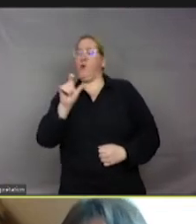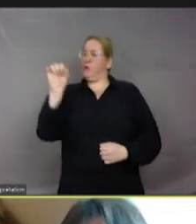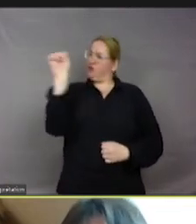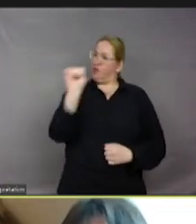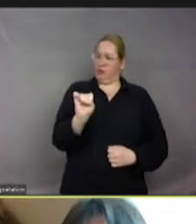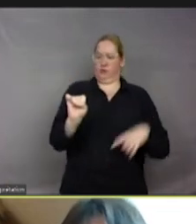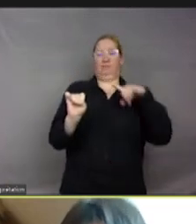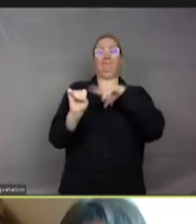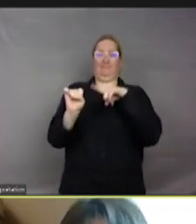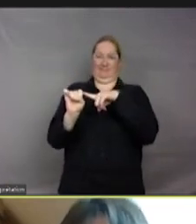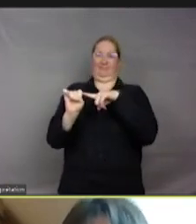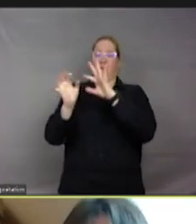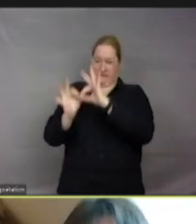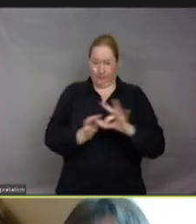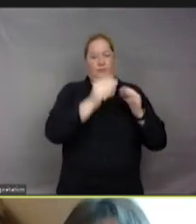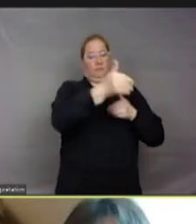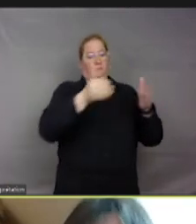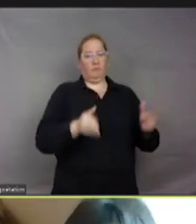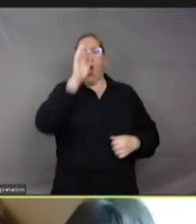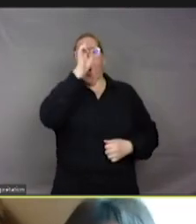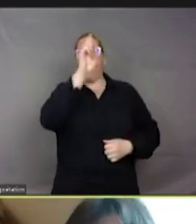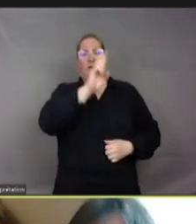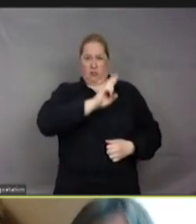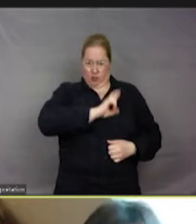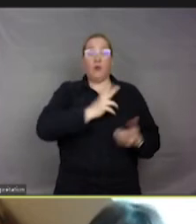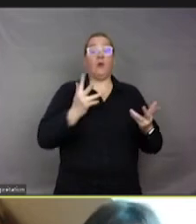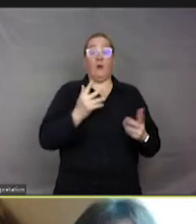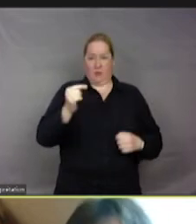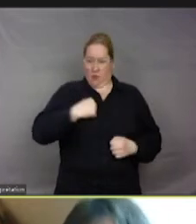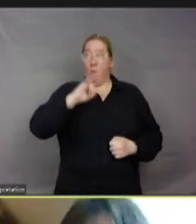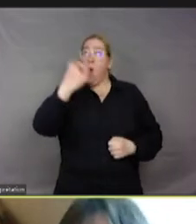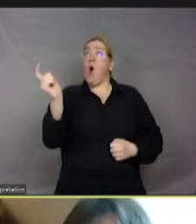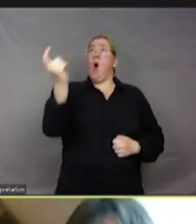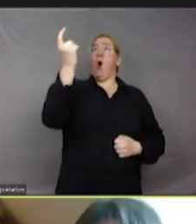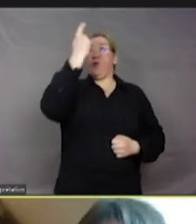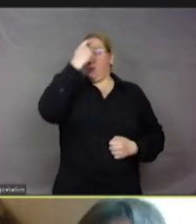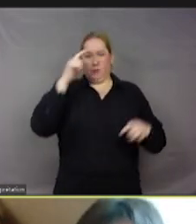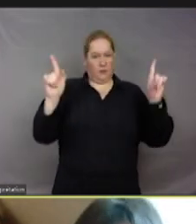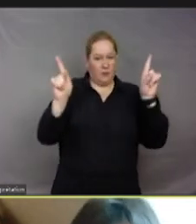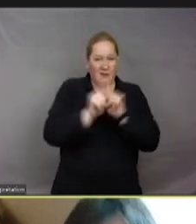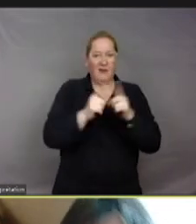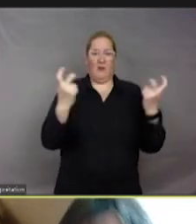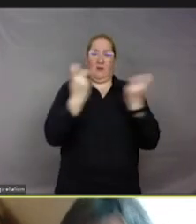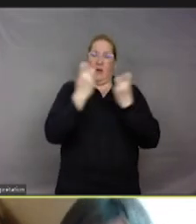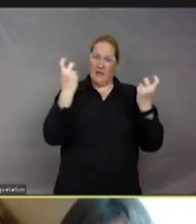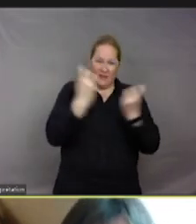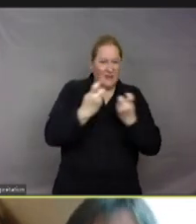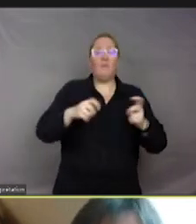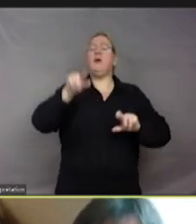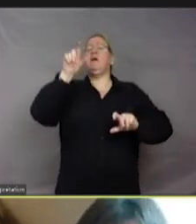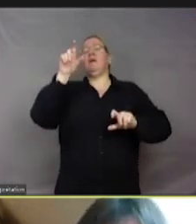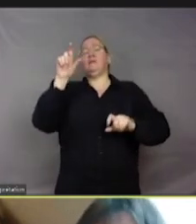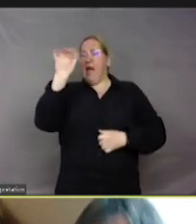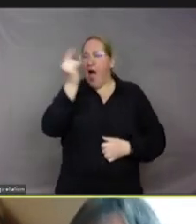dans les domaines religieux, d'avoir une conscience, voire une expérience phénoménologique. Les bouddhistes, les djainistes,